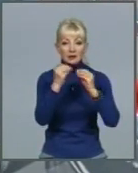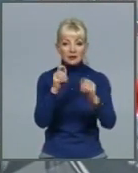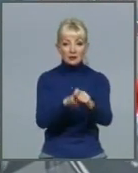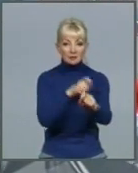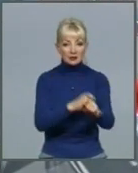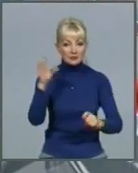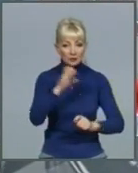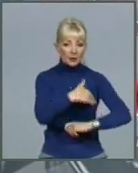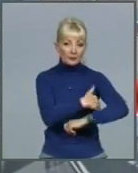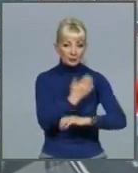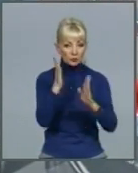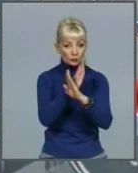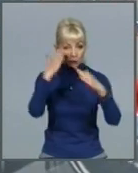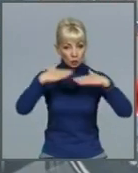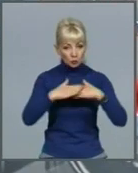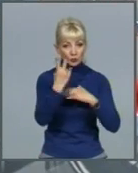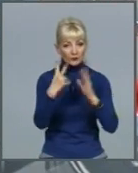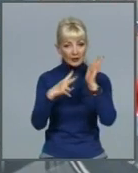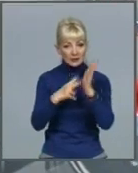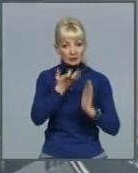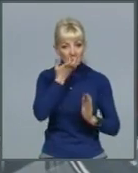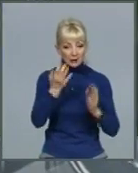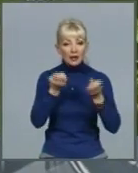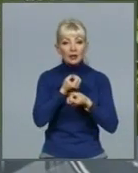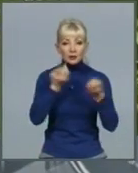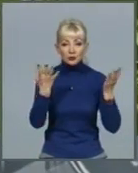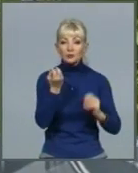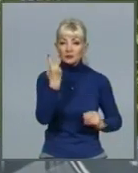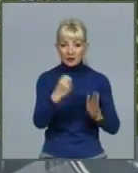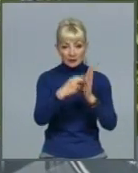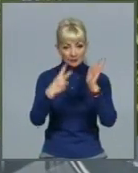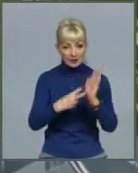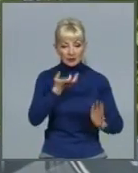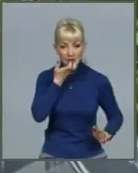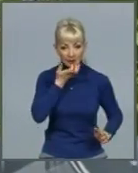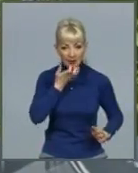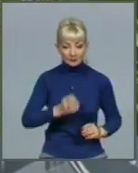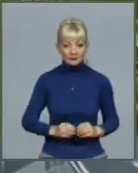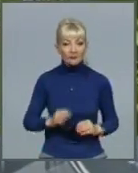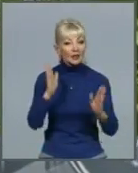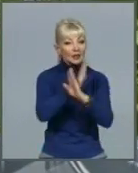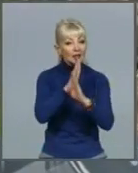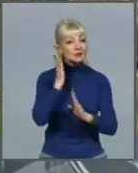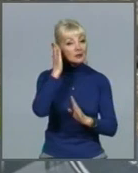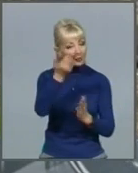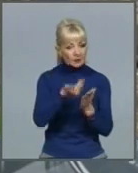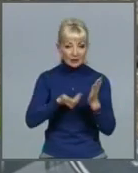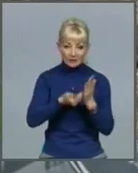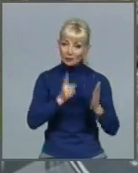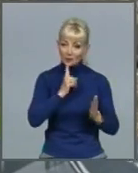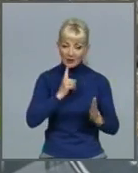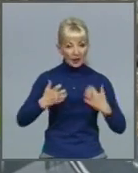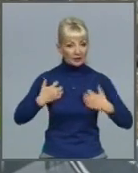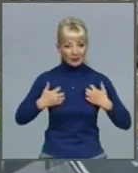повітря вночі – 2-7 тепла, в день – 12-17 тепла. Тож синоптики радять поки що не поспішати вдягати